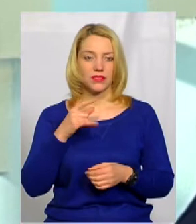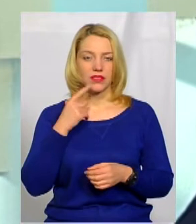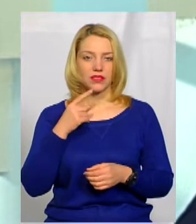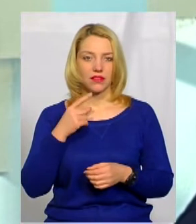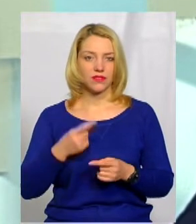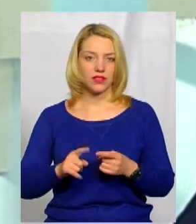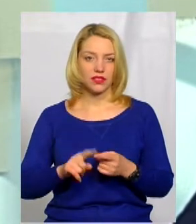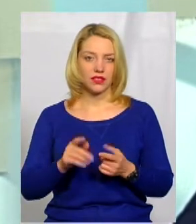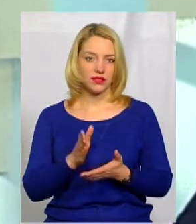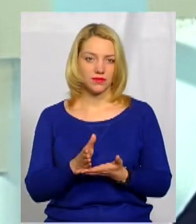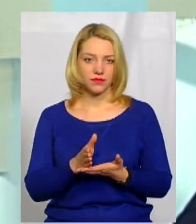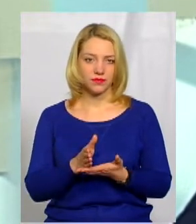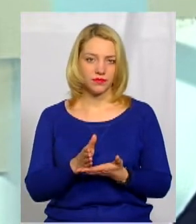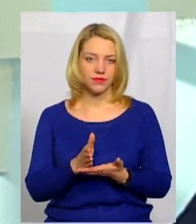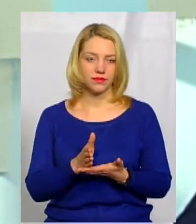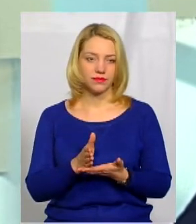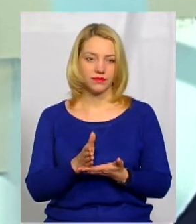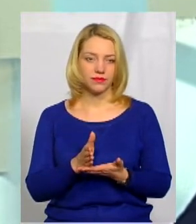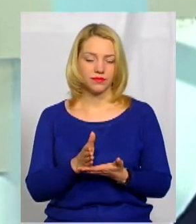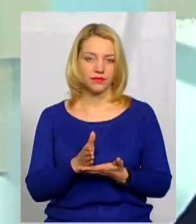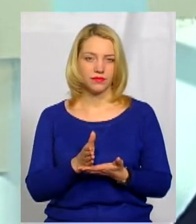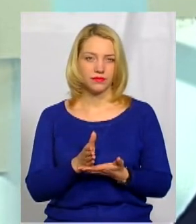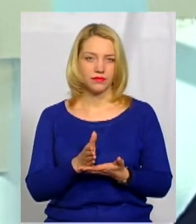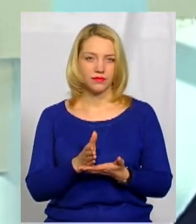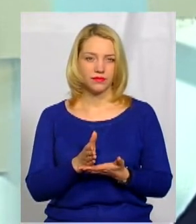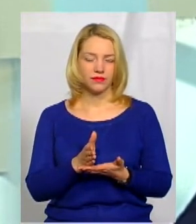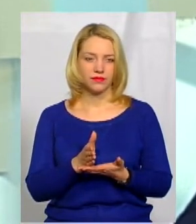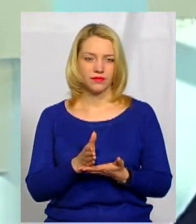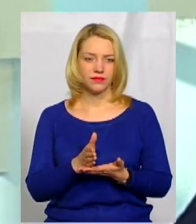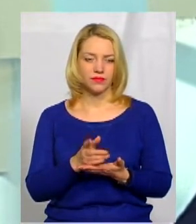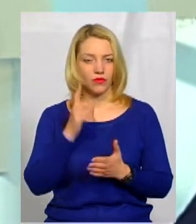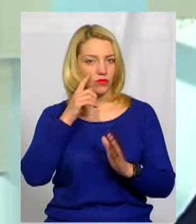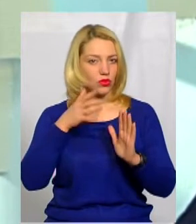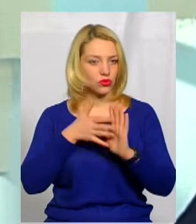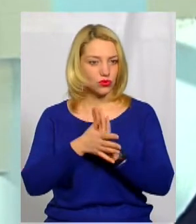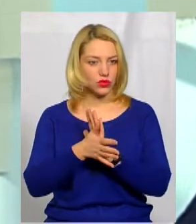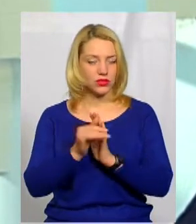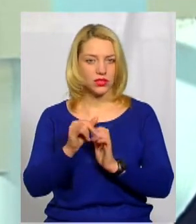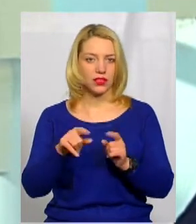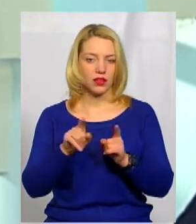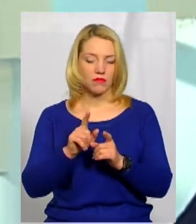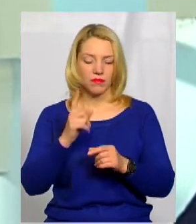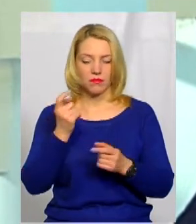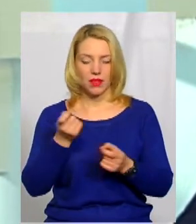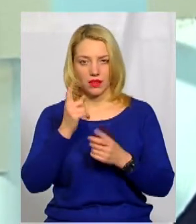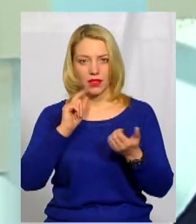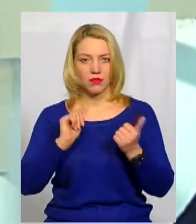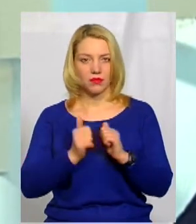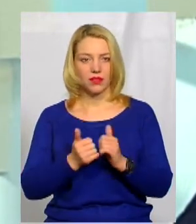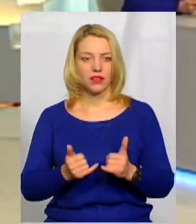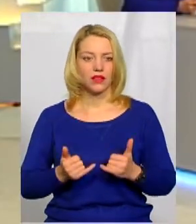сказав, що це є прозорість і така маленька пам'ятка для